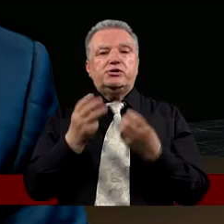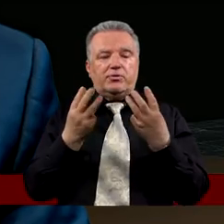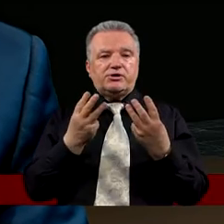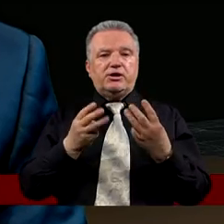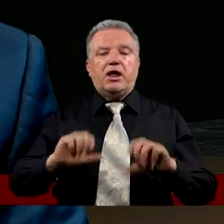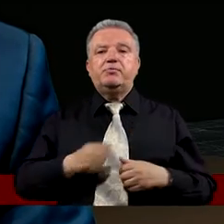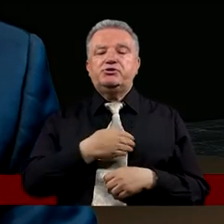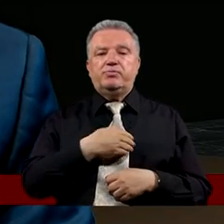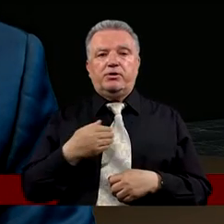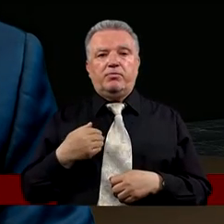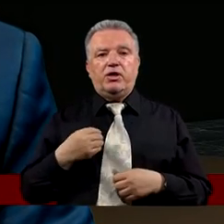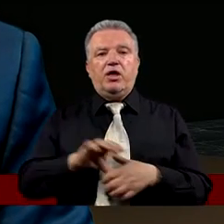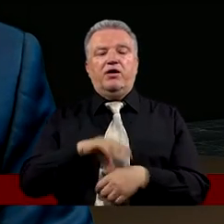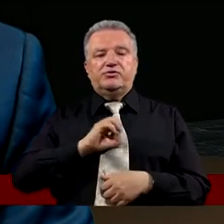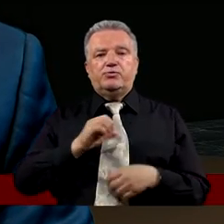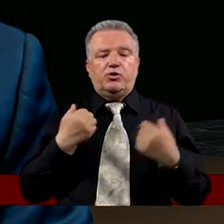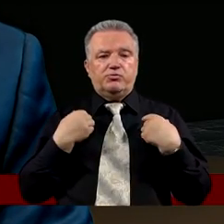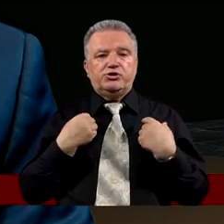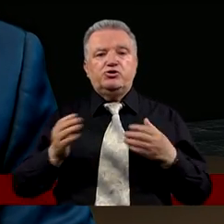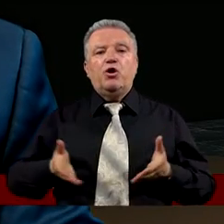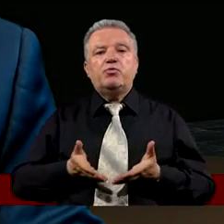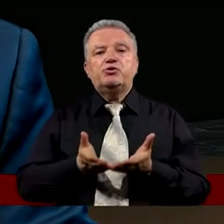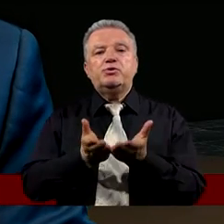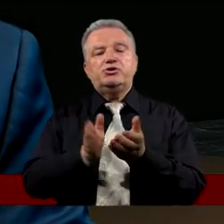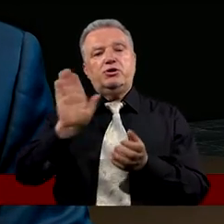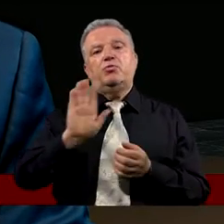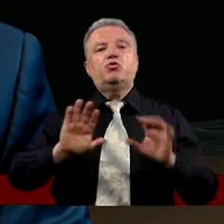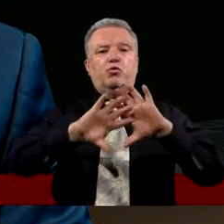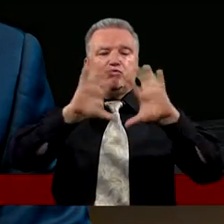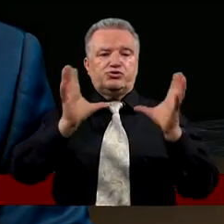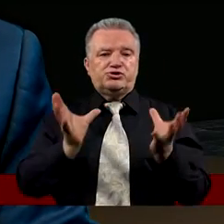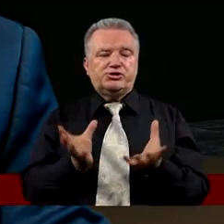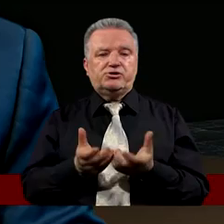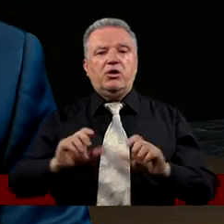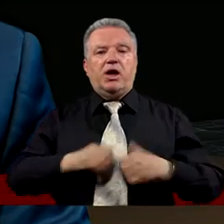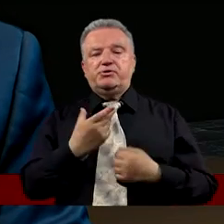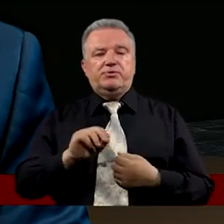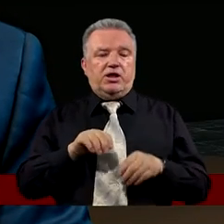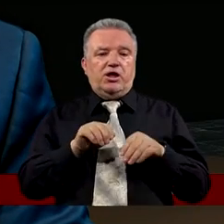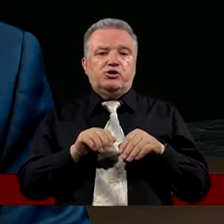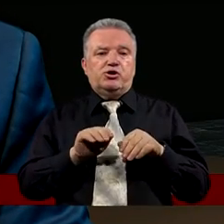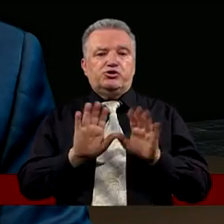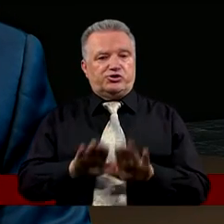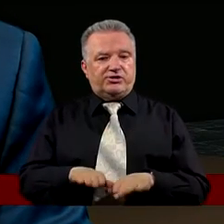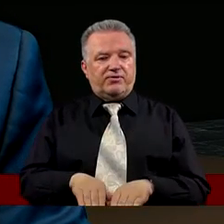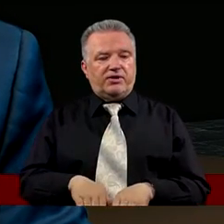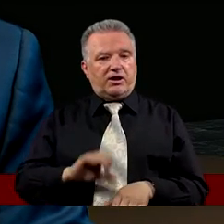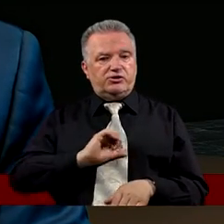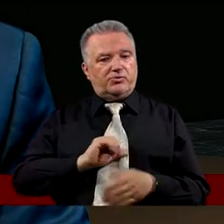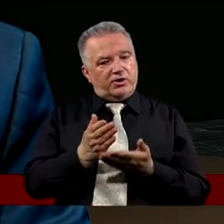Żeby Żebyśmy my W swoim życiu Poświęcili wszystko Żebyśmy nie zostawiali sobie